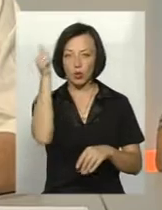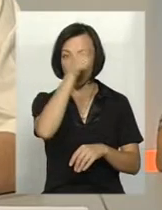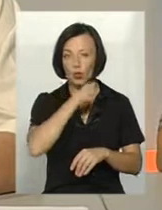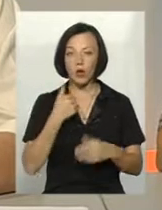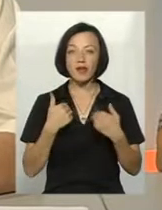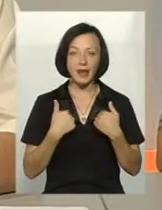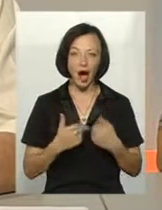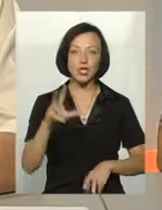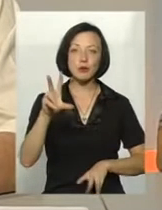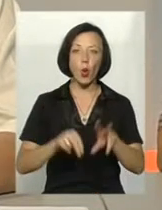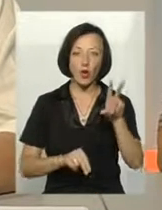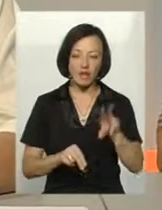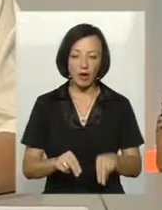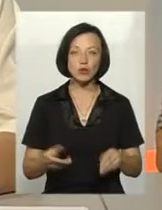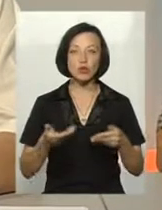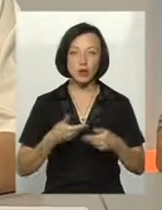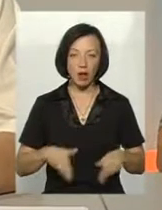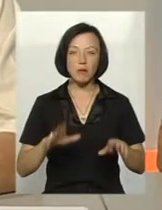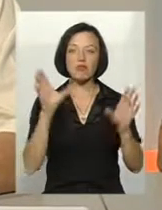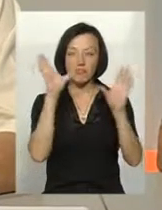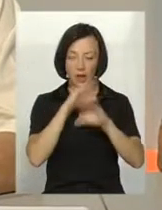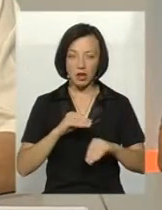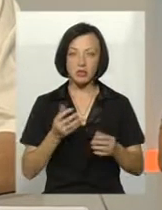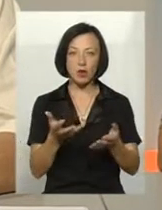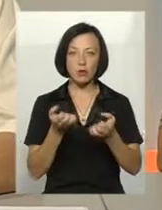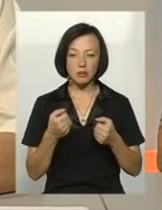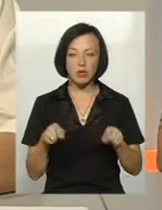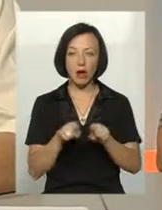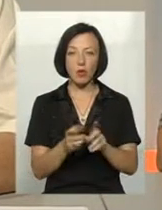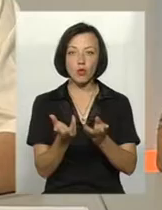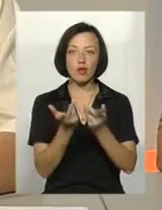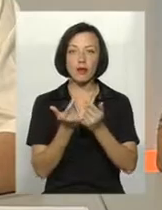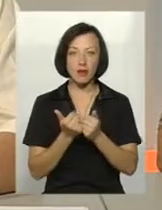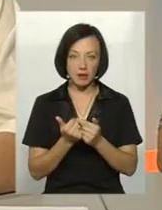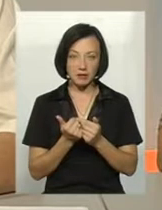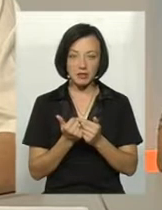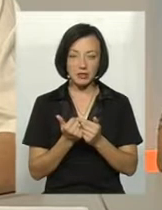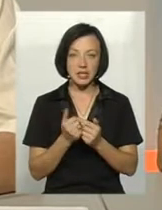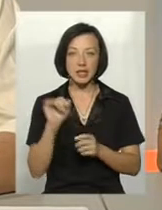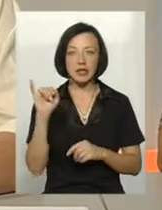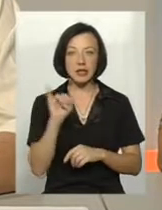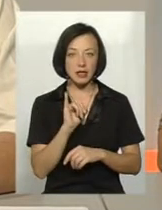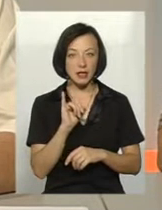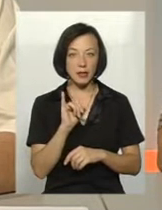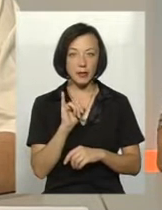сподіваюся, що нам вдасться отримати таку кількість. І